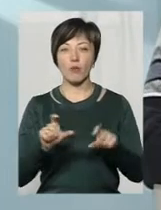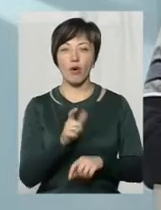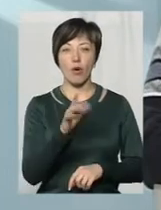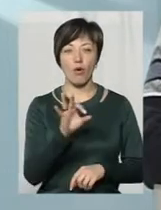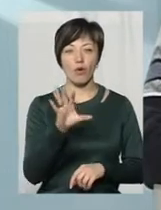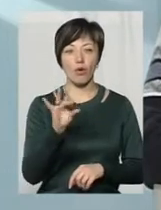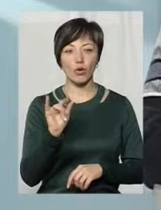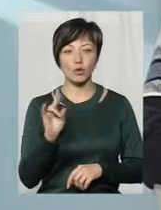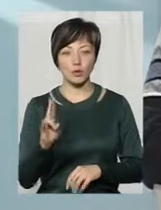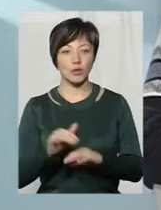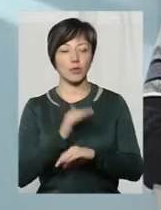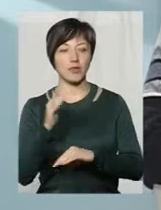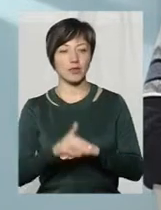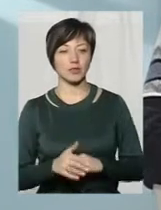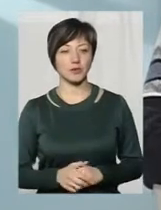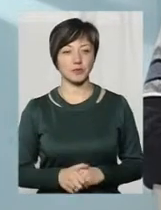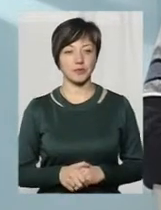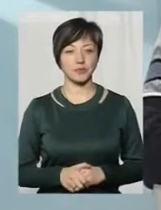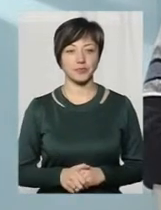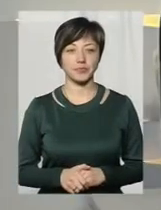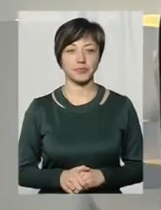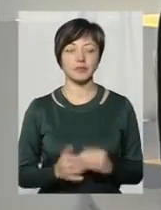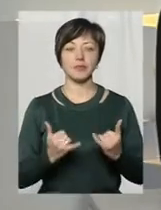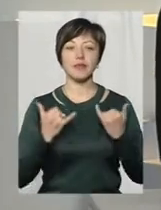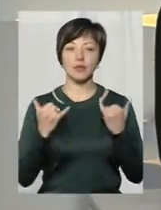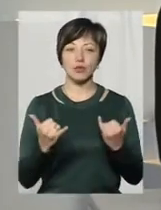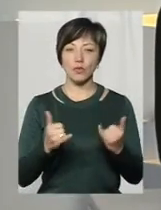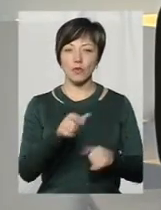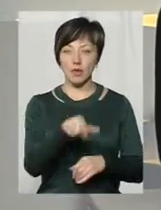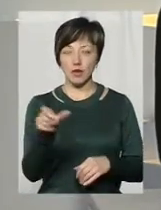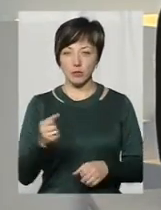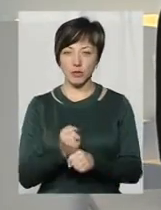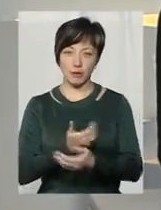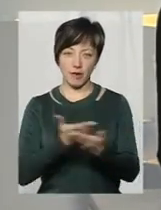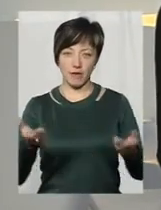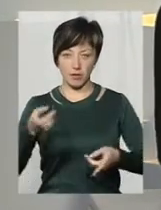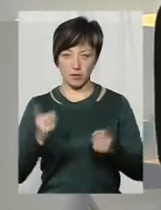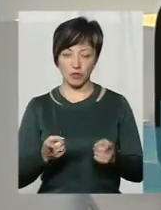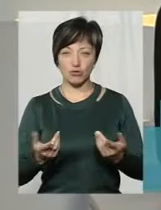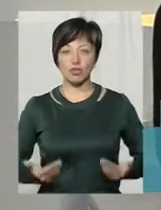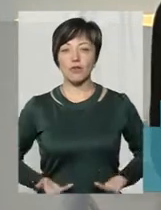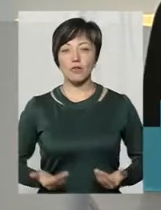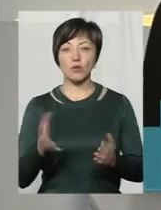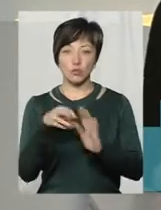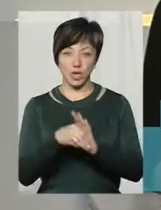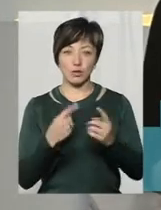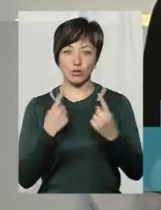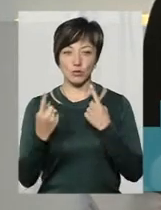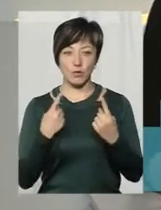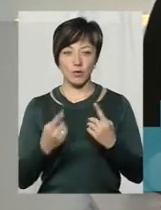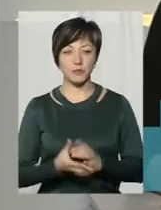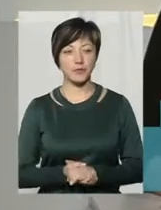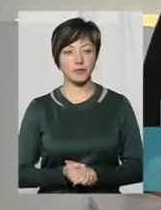Говоруном. Добрий вечір. Добрий вечір. Шановні глядачі, ми працюємо для вас наживо. Можете долучатися до розмови.